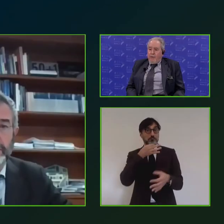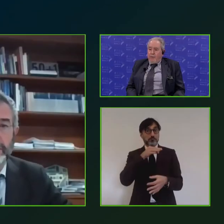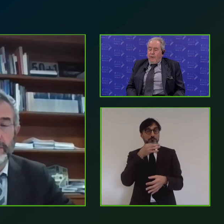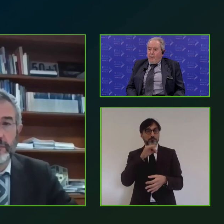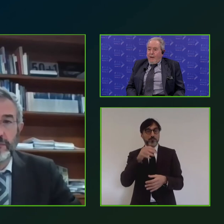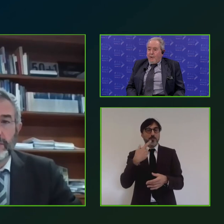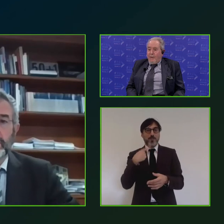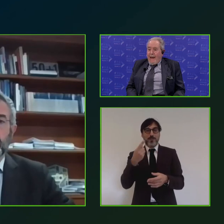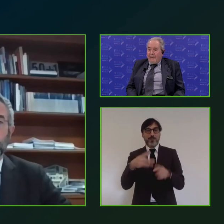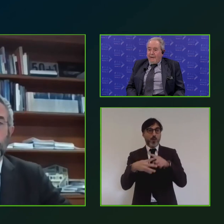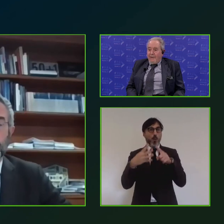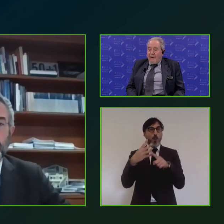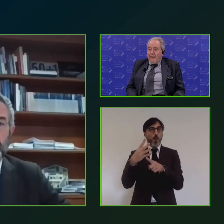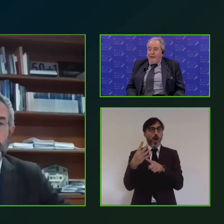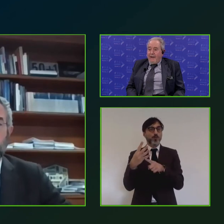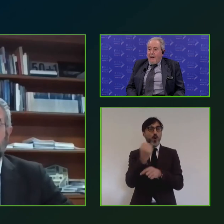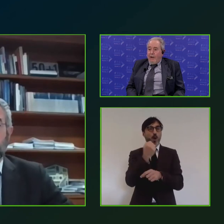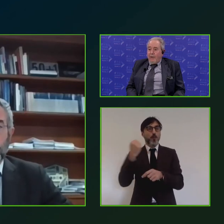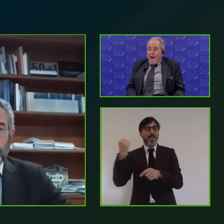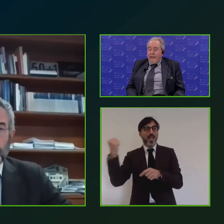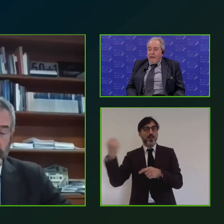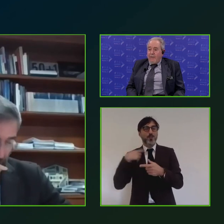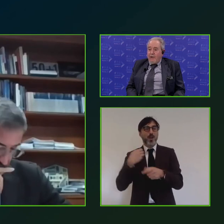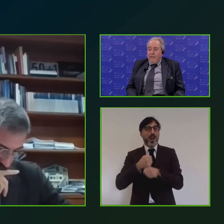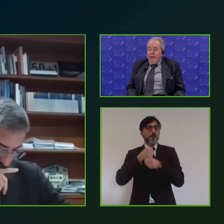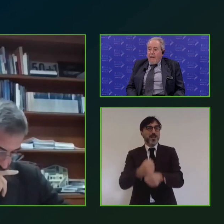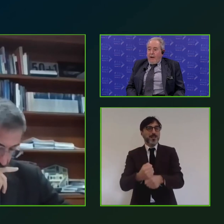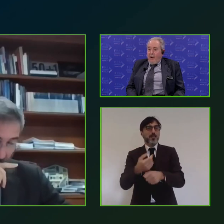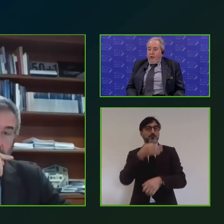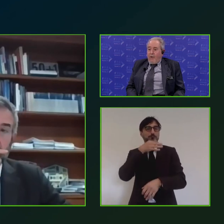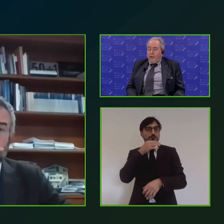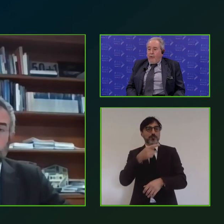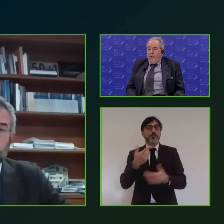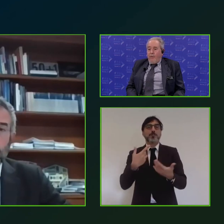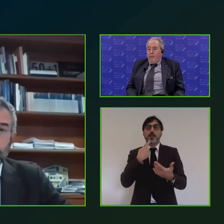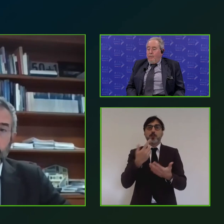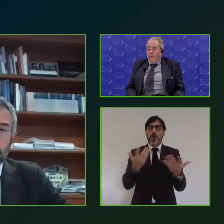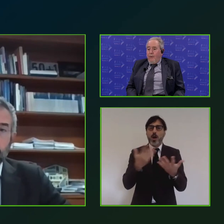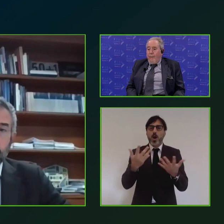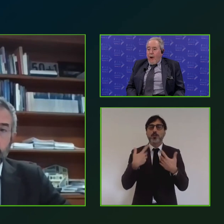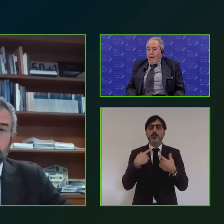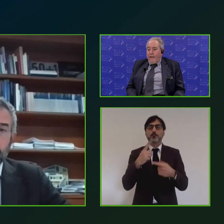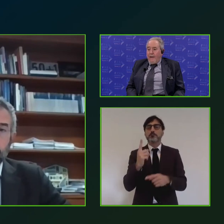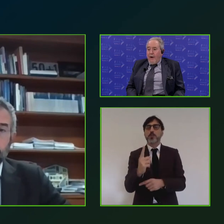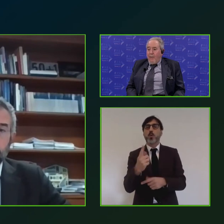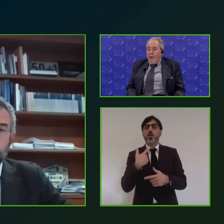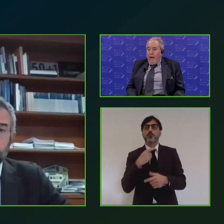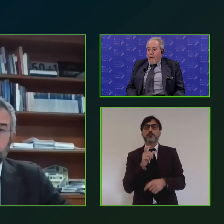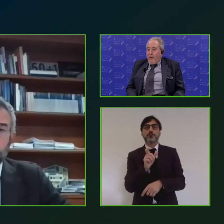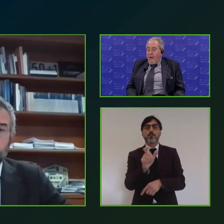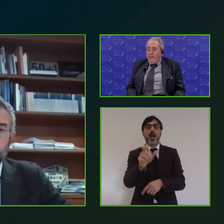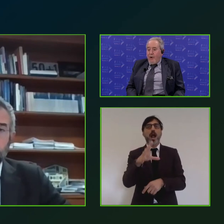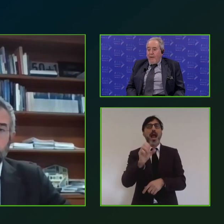ci hanno detto i quattro pilastri i rappresentanti dei quattro pilastri che tu dicevi colgo solo una parola di Carlo